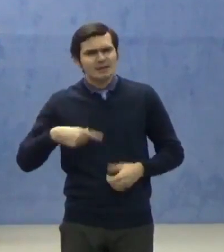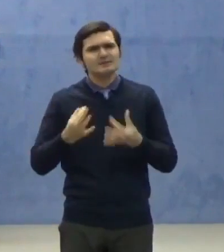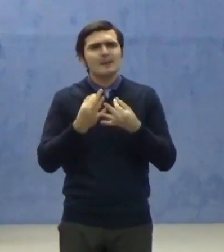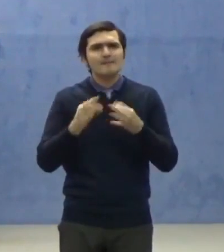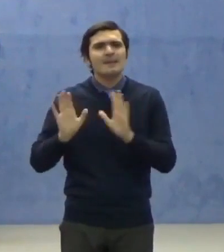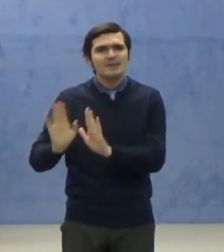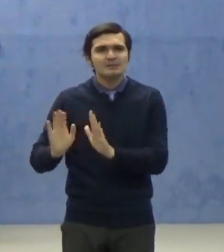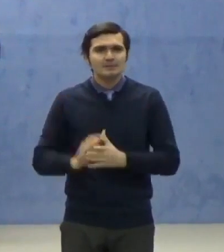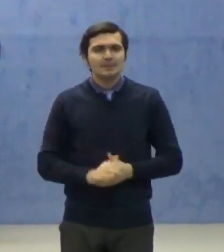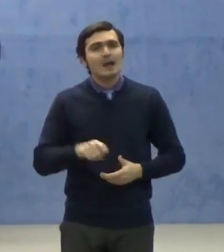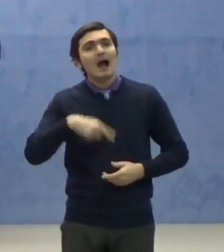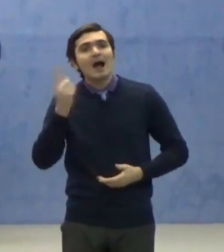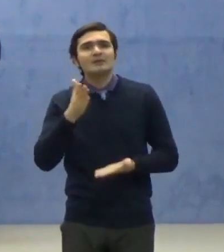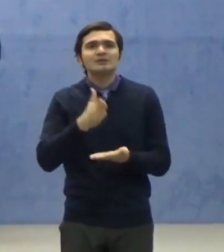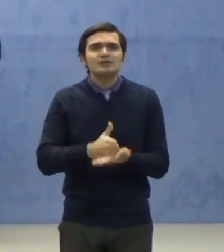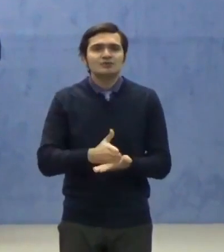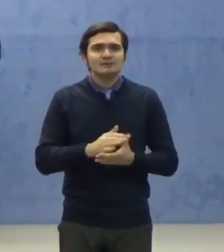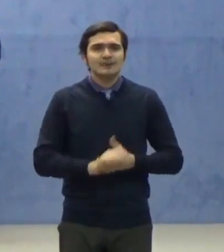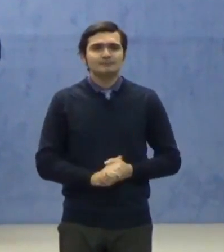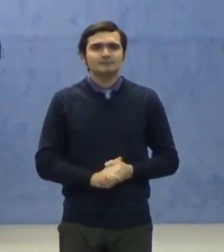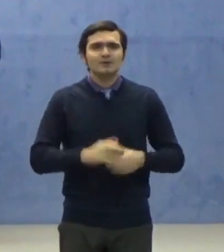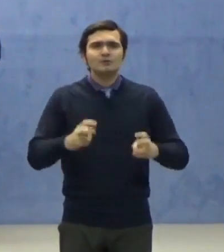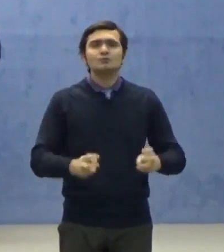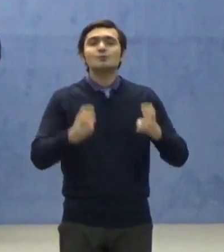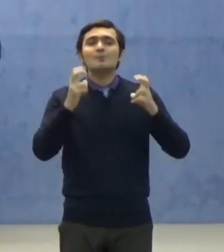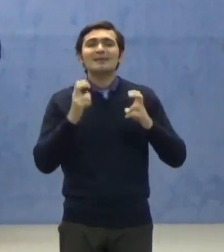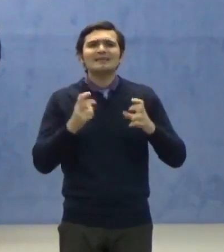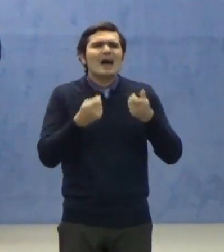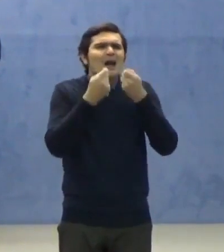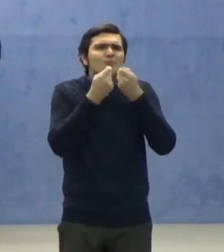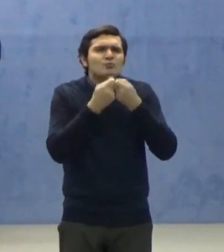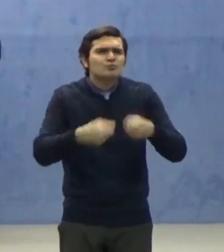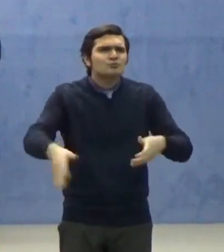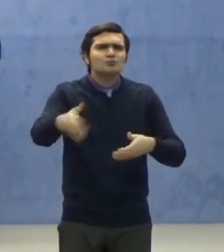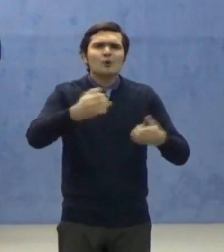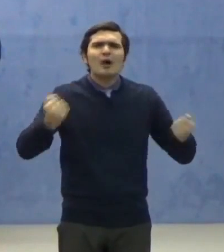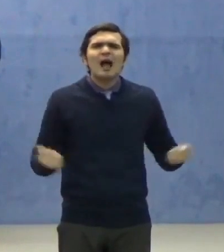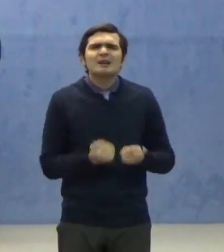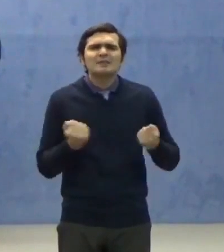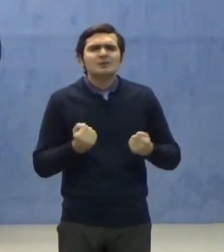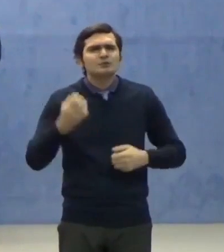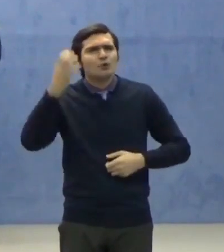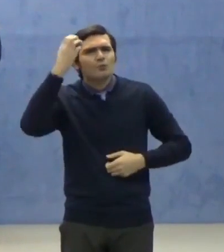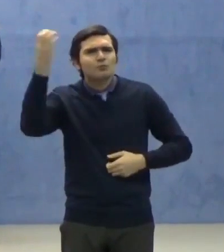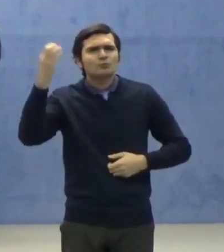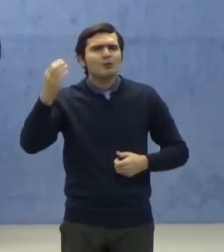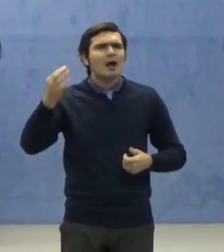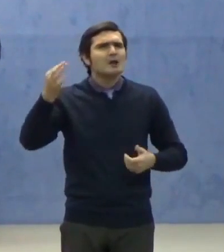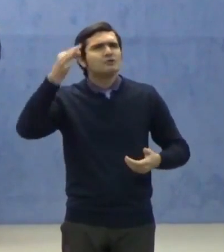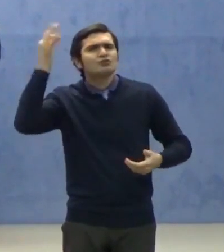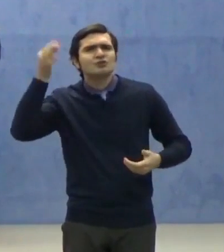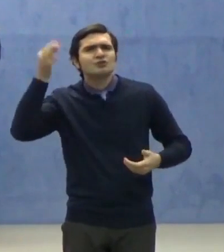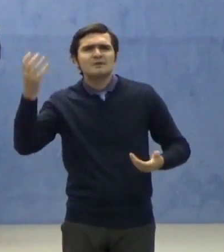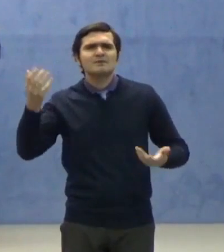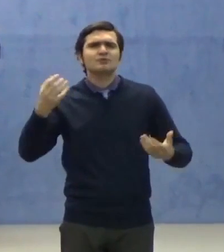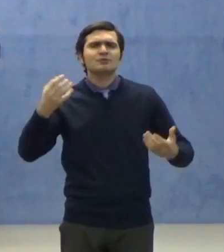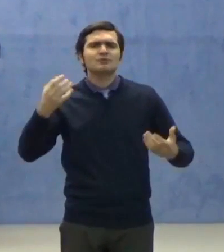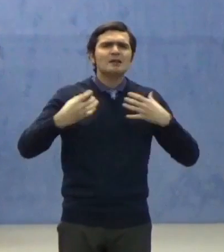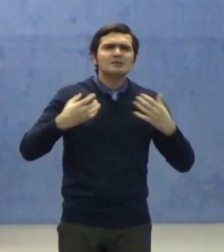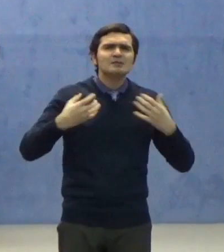suspendarea tuturor activităților culturale, științifice, artistice,